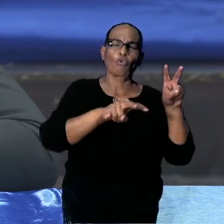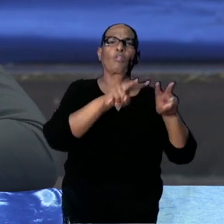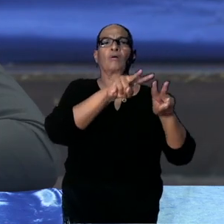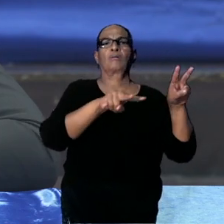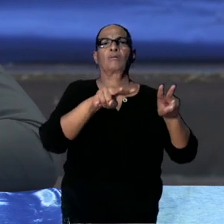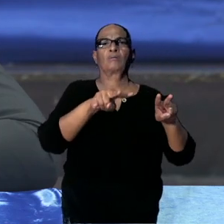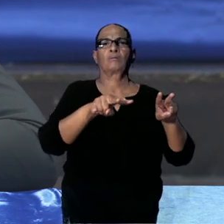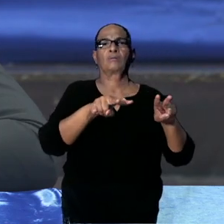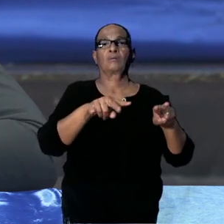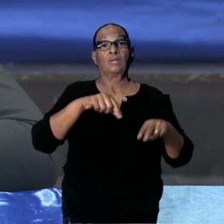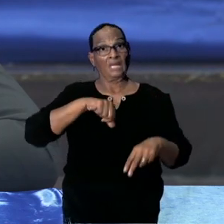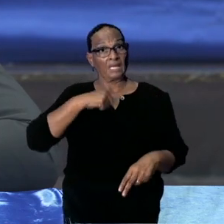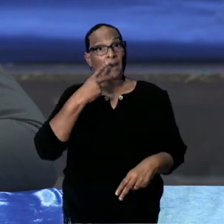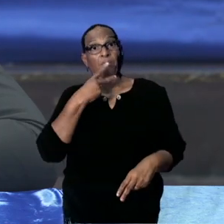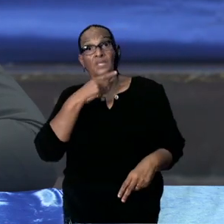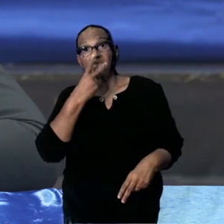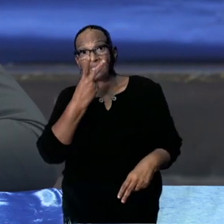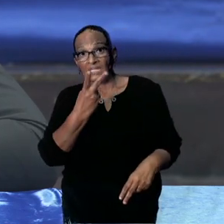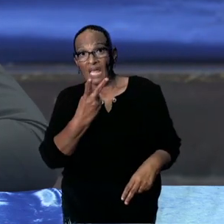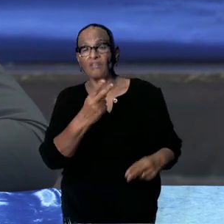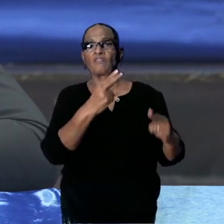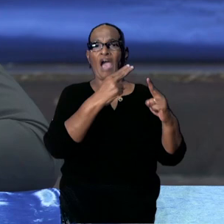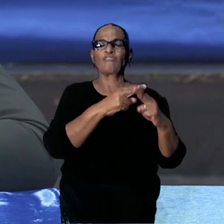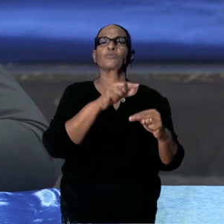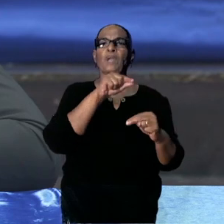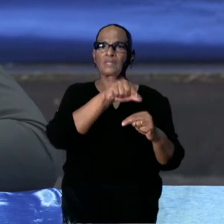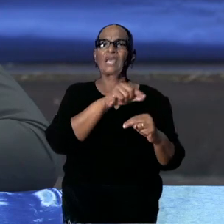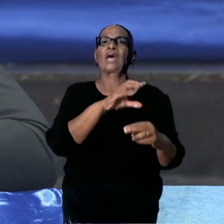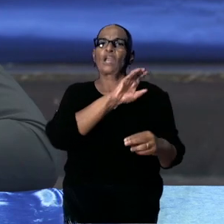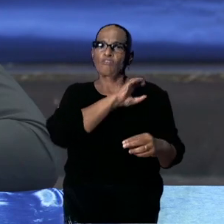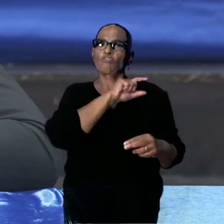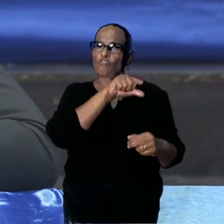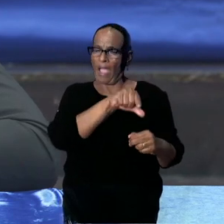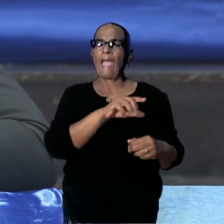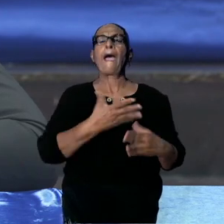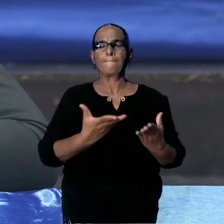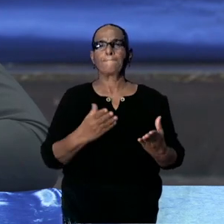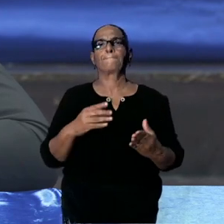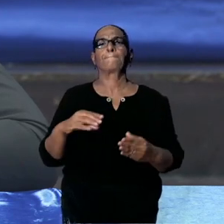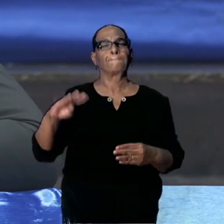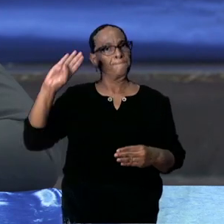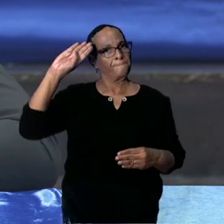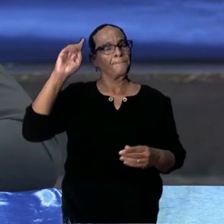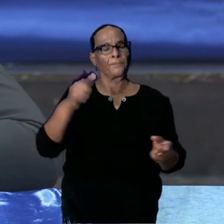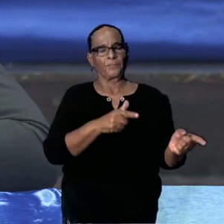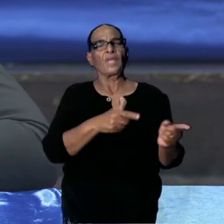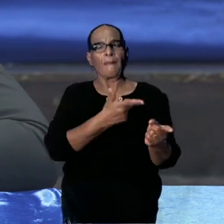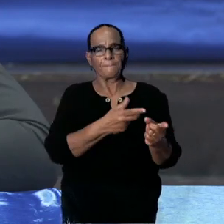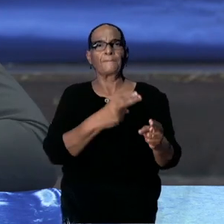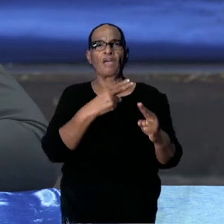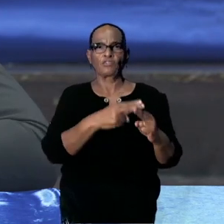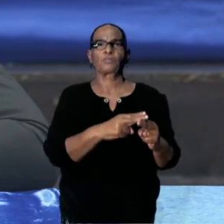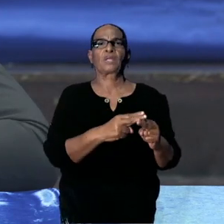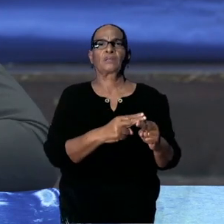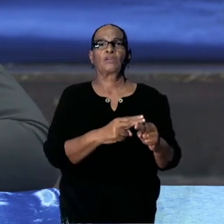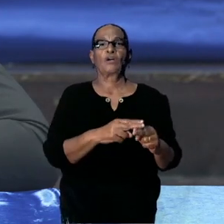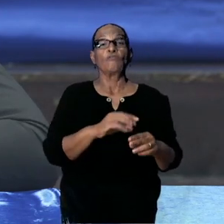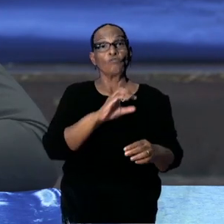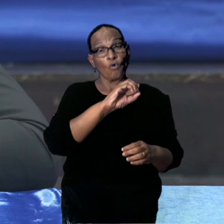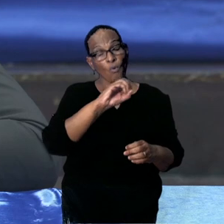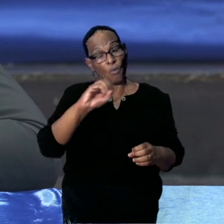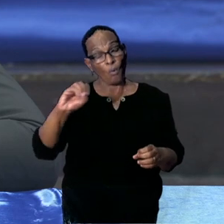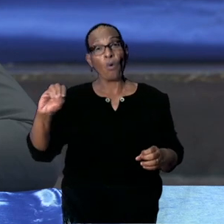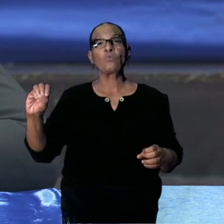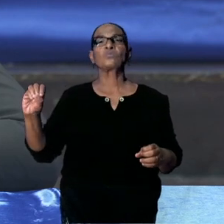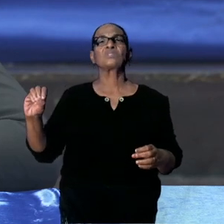En ik heb zelf afspraken lopen met mijn collega van Defensie. We moeten ook voor wat het oosten betreft